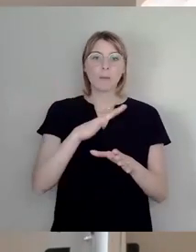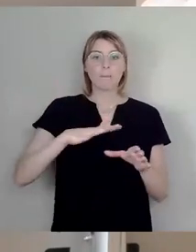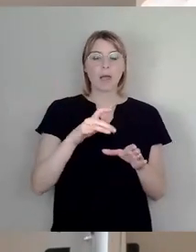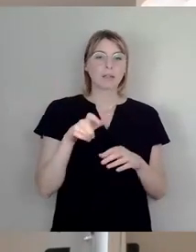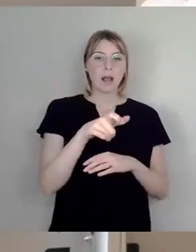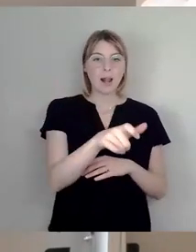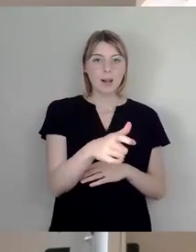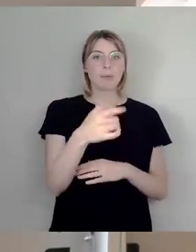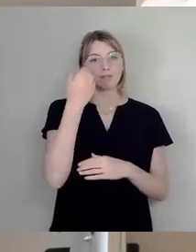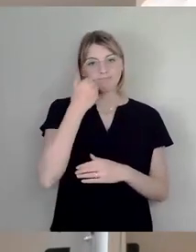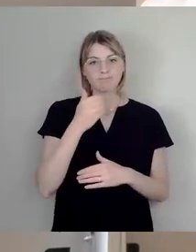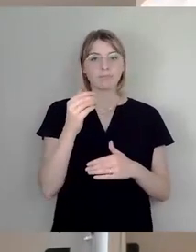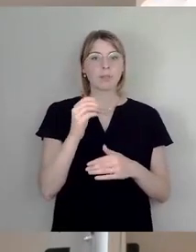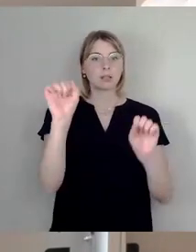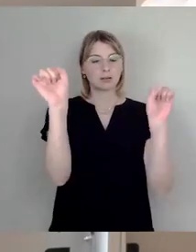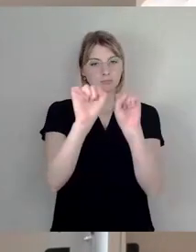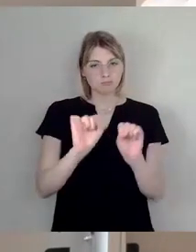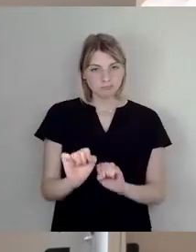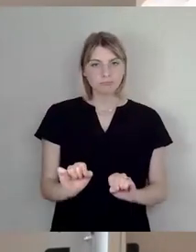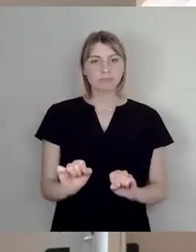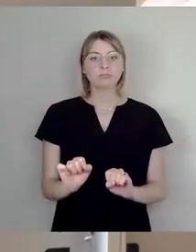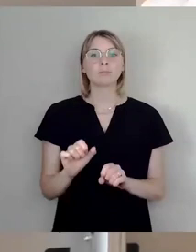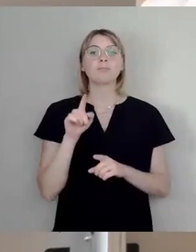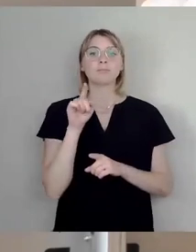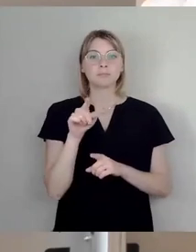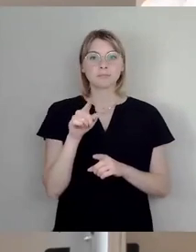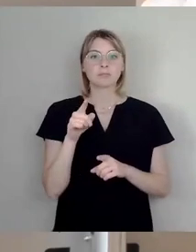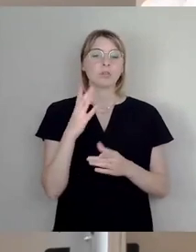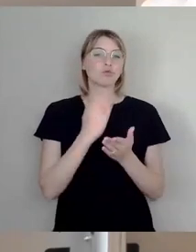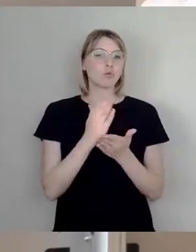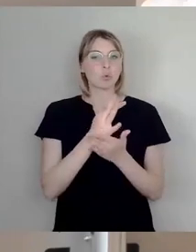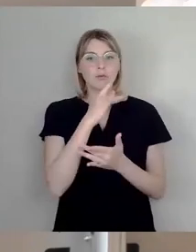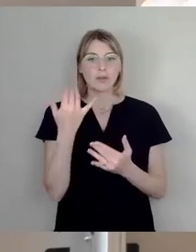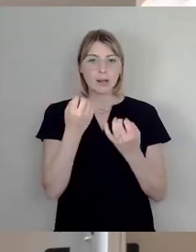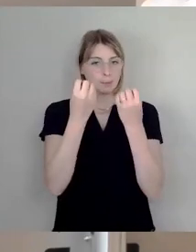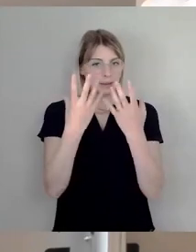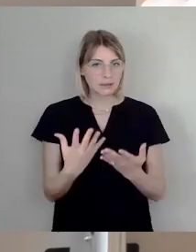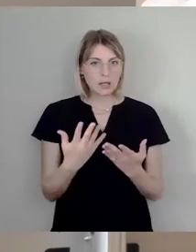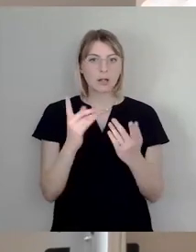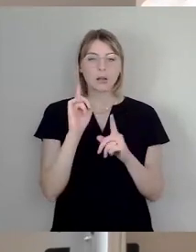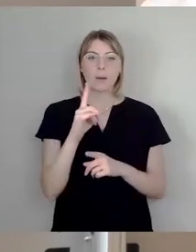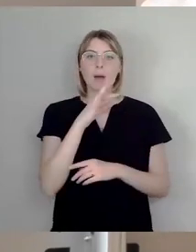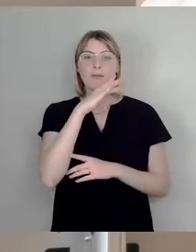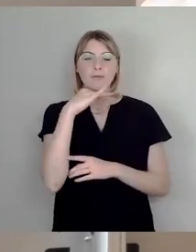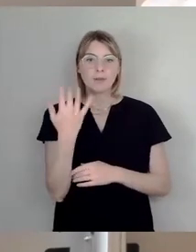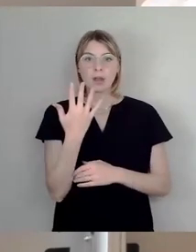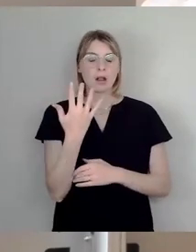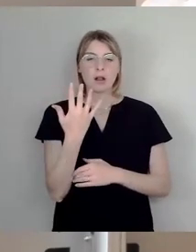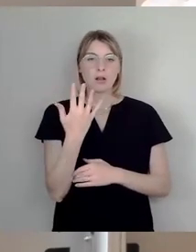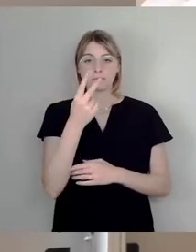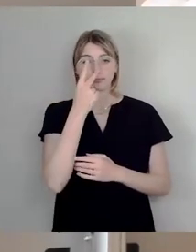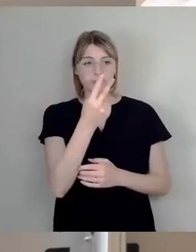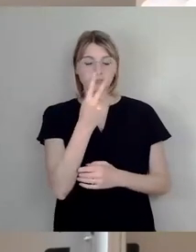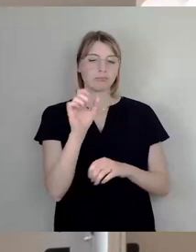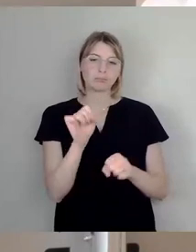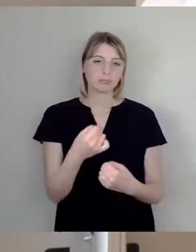Zwischenzeit ist im Hintergrund einiges gelaufen, viel gesehen hat man davon nicht. Und was wir meinen,